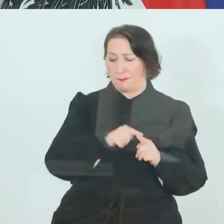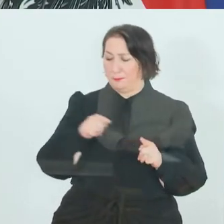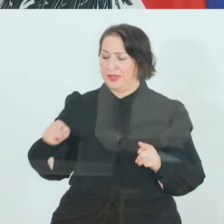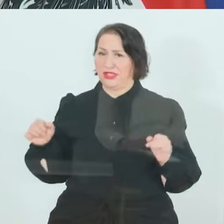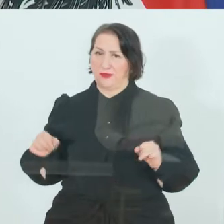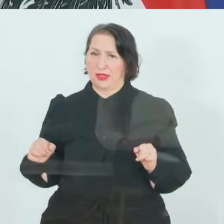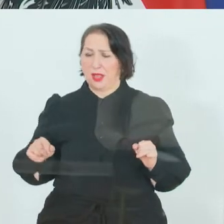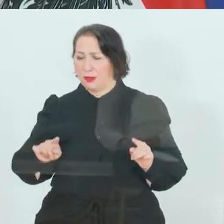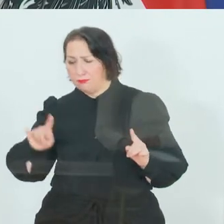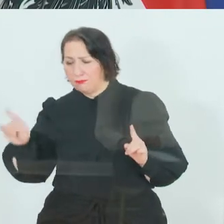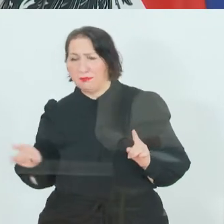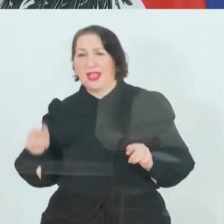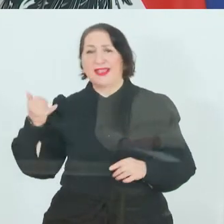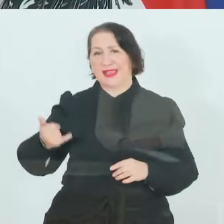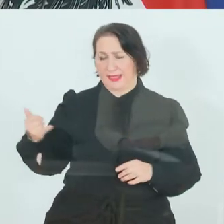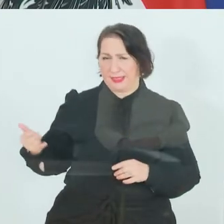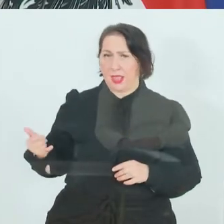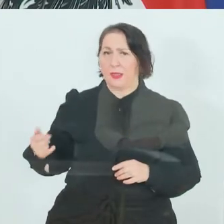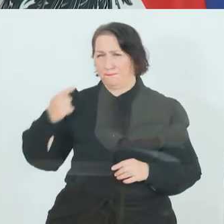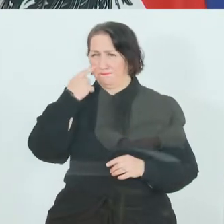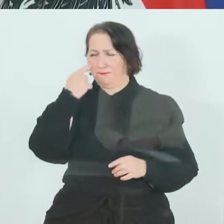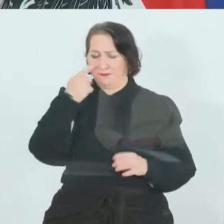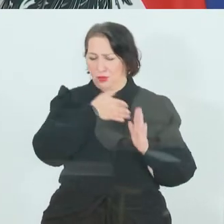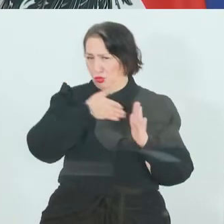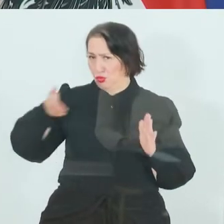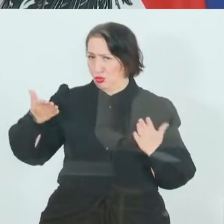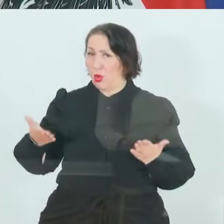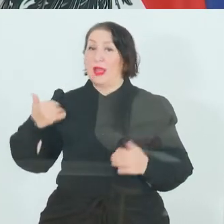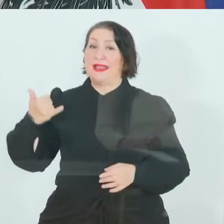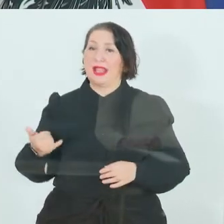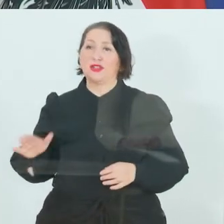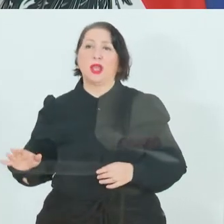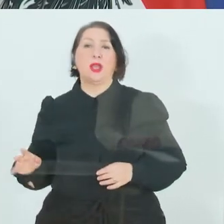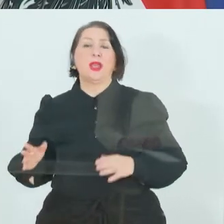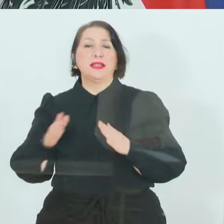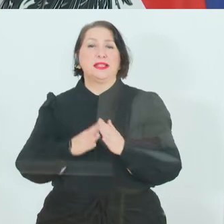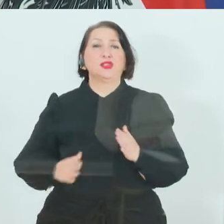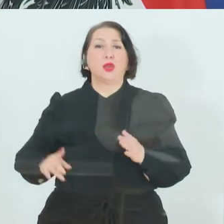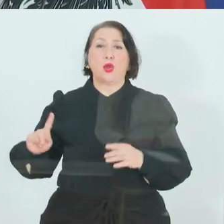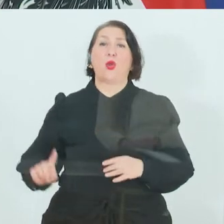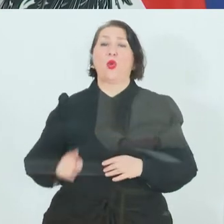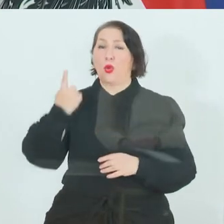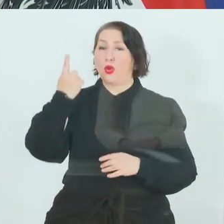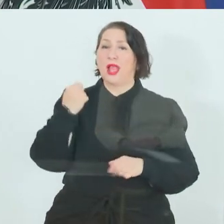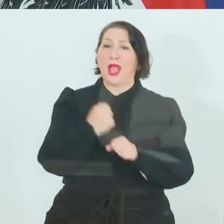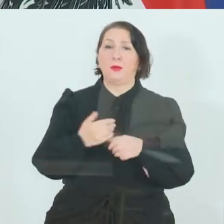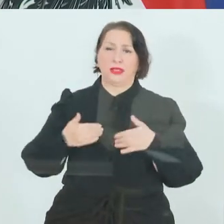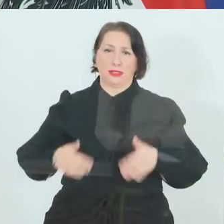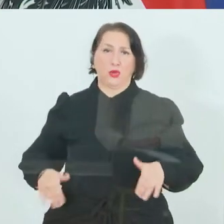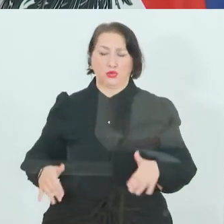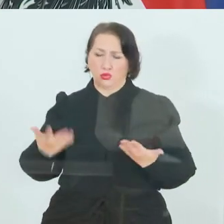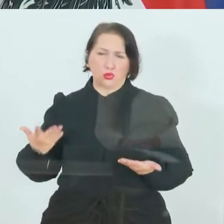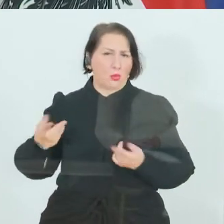Winter, meistens zum Jänner. Jänner ist üblicherweise das Jahr im saisonalen Betrachtungszeitraum mit der höchsten Arbeitslosigkeit. Das wird